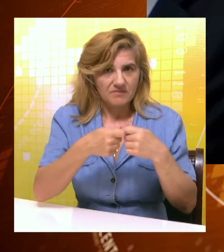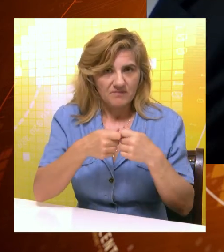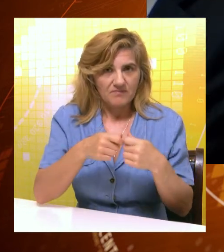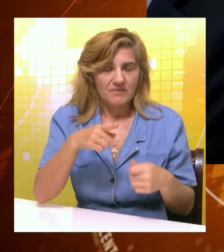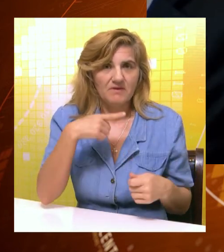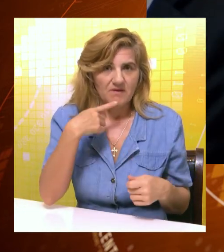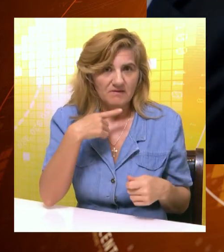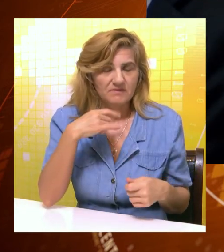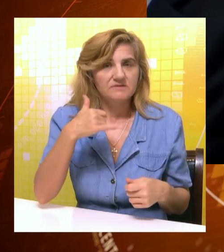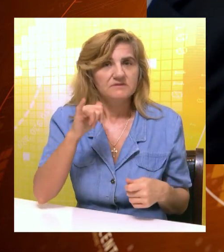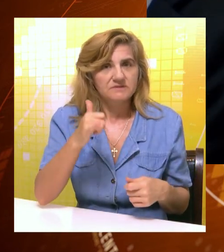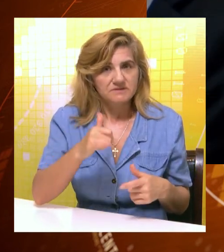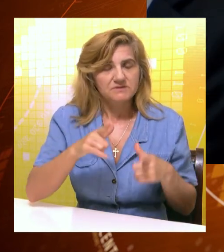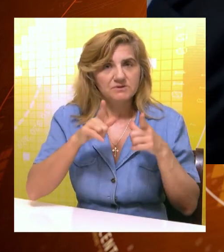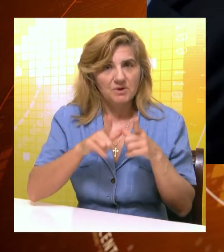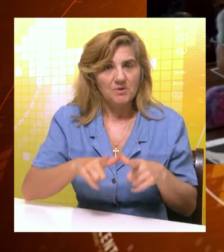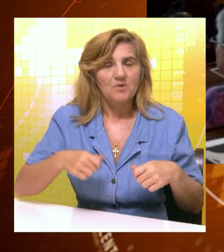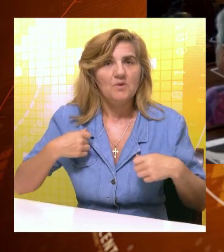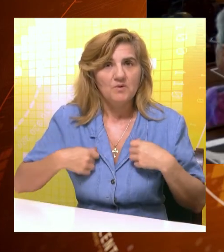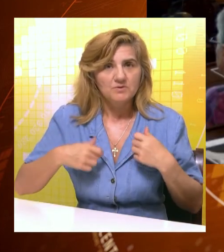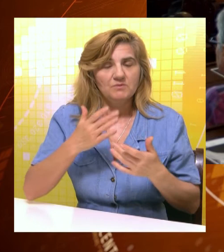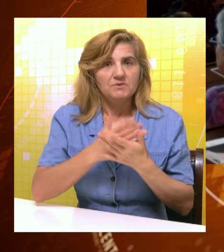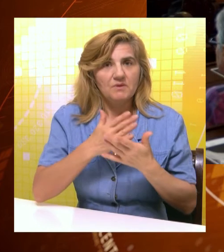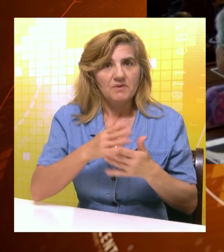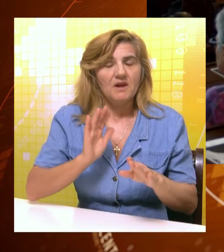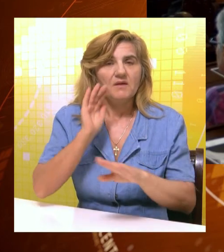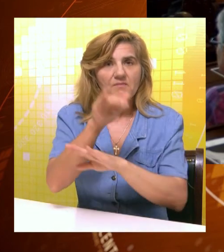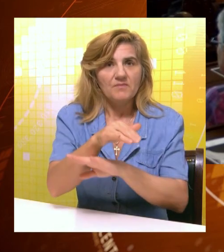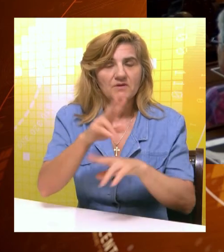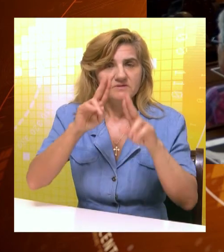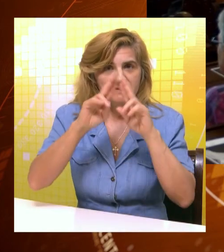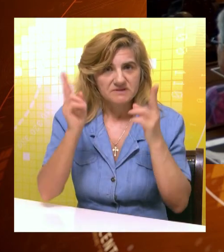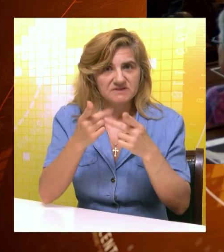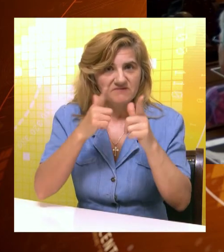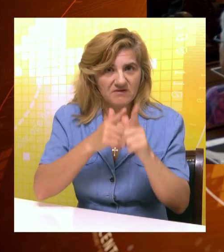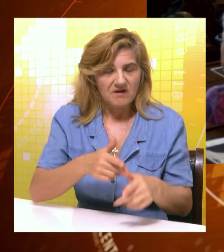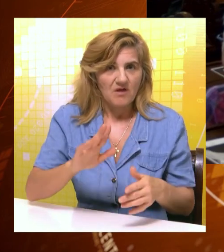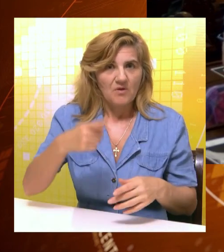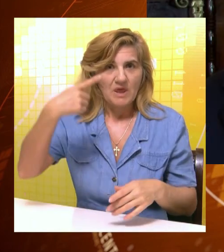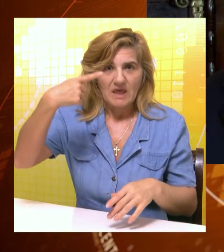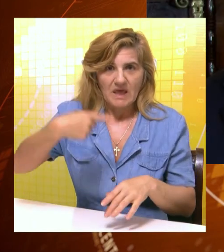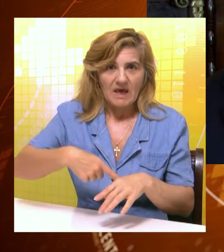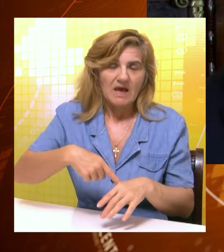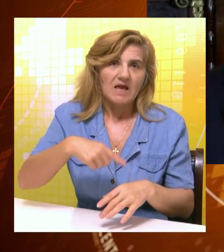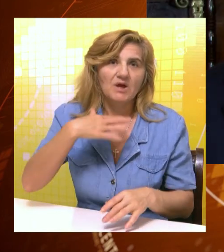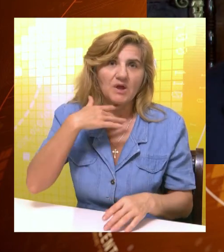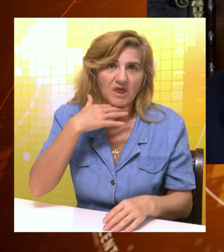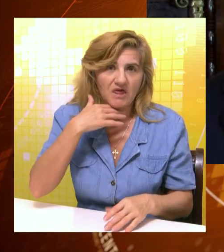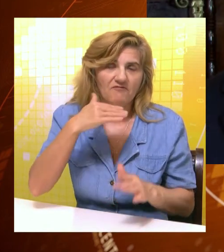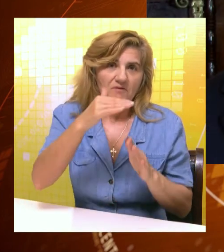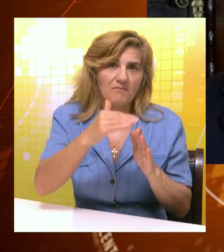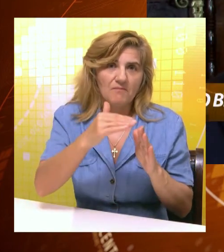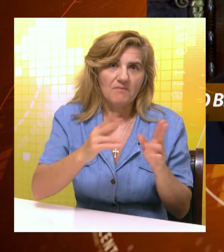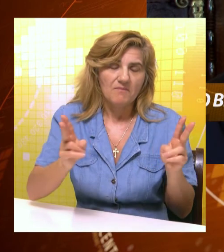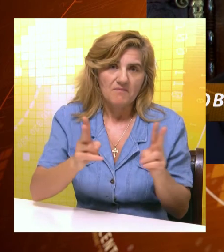jedinstvena pojava u ljudskoj istoriji u Suboticu se vratila oko 1000 jevreja i od tada je broj članova sve manji. To je